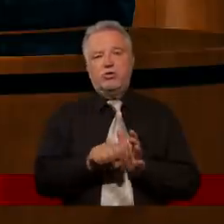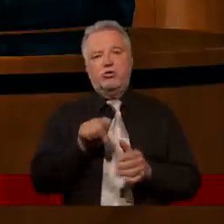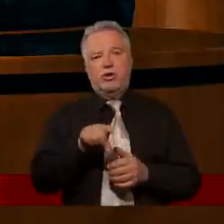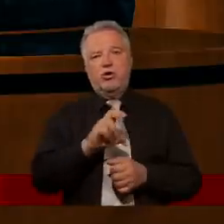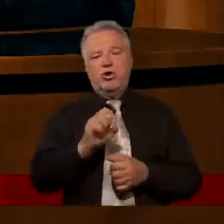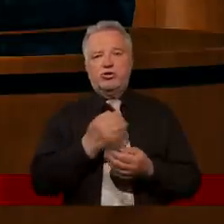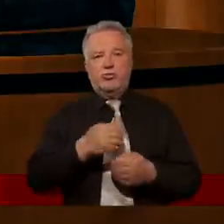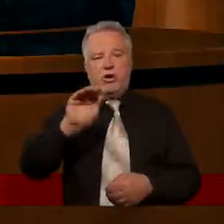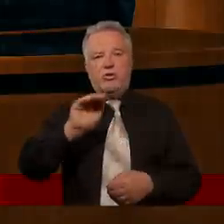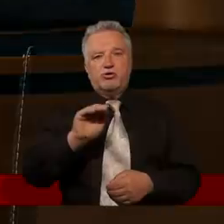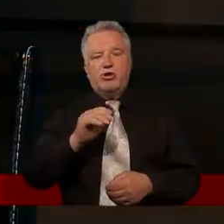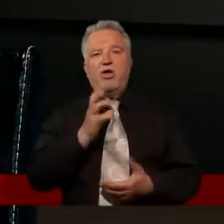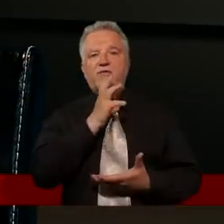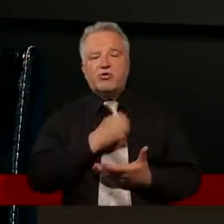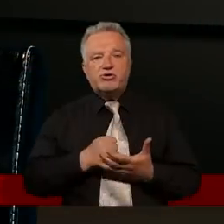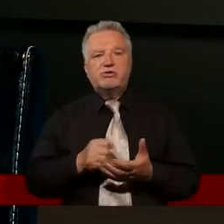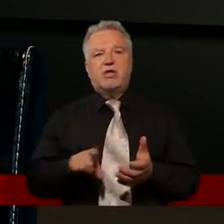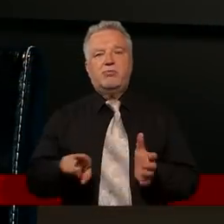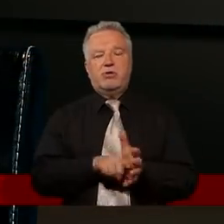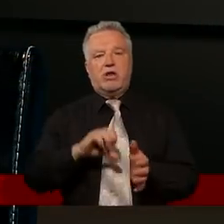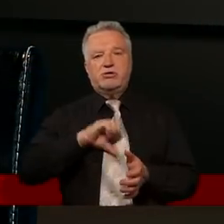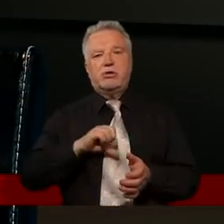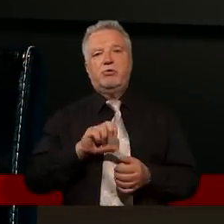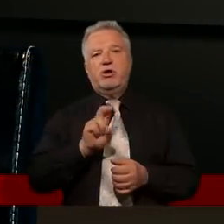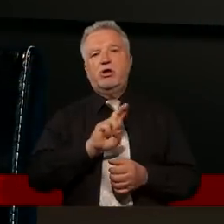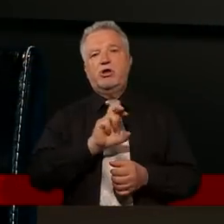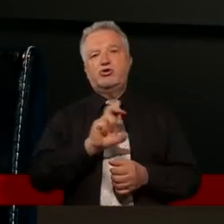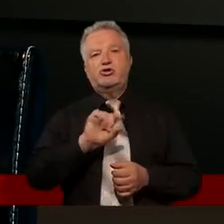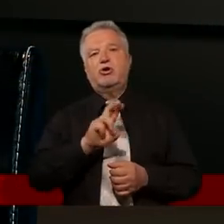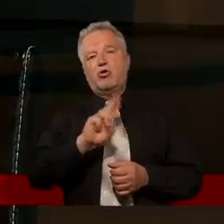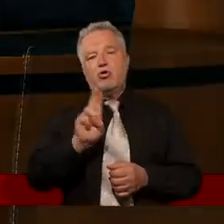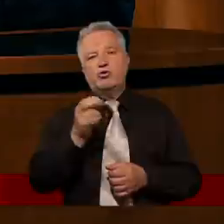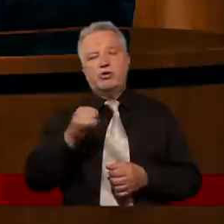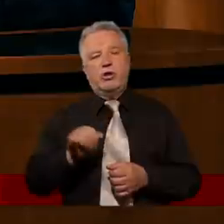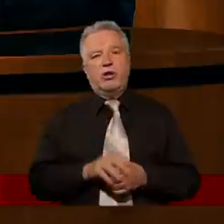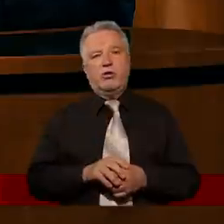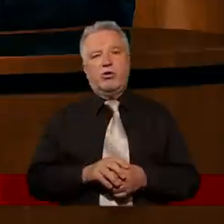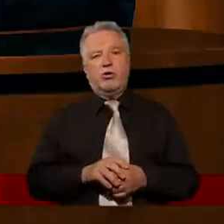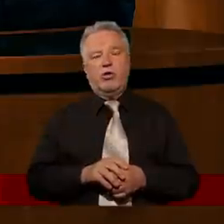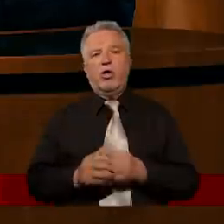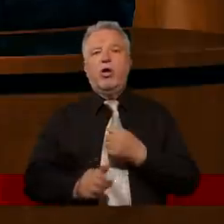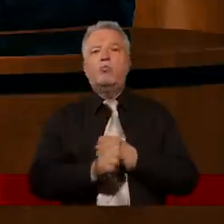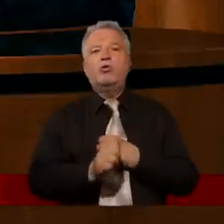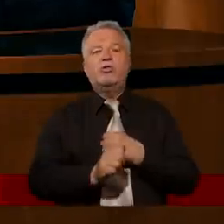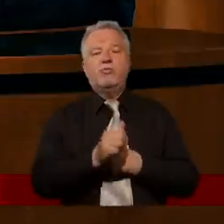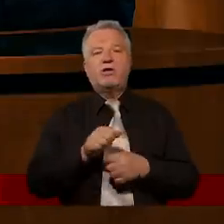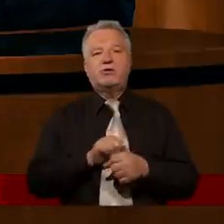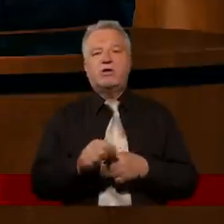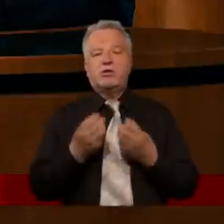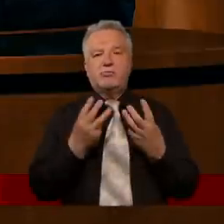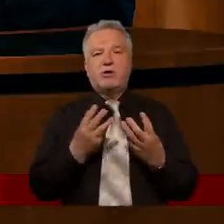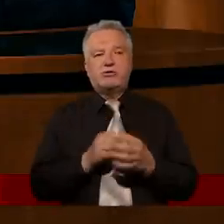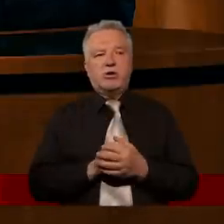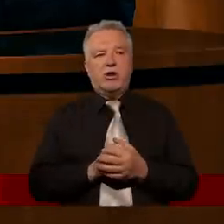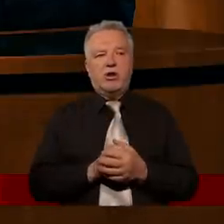wielkość spożytkujemy dla siebie, czy dla kogoś, tak? Czyli motywacje tutaj są bardzo istotne. Co jest na tym